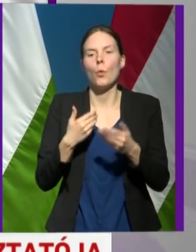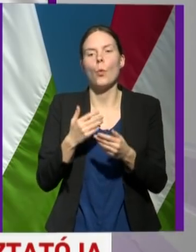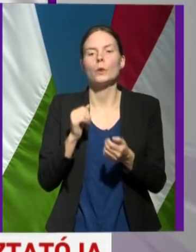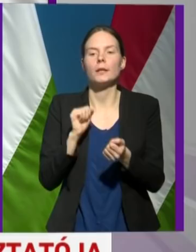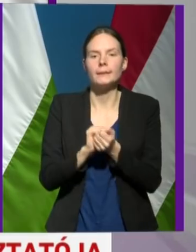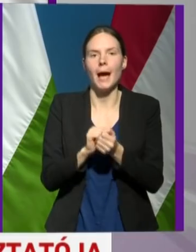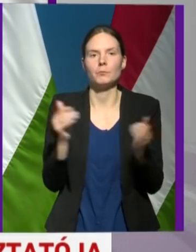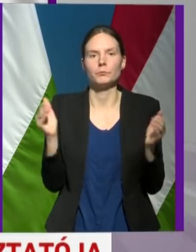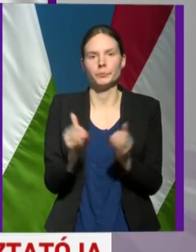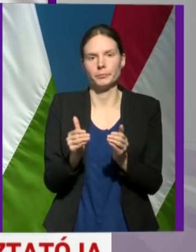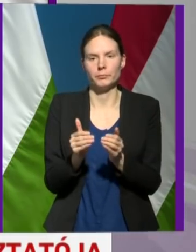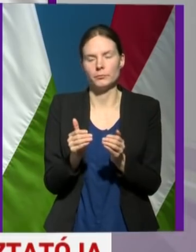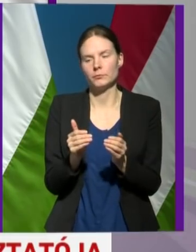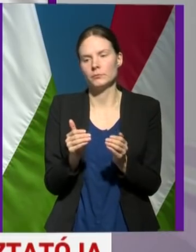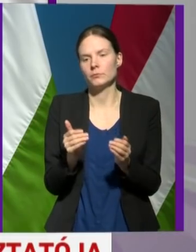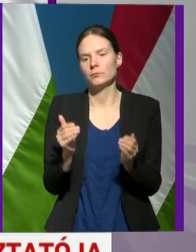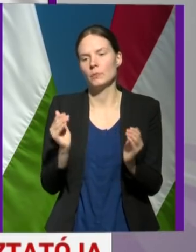minél alacsonyabbak maradjanak.